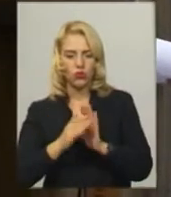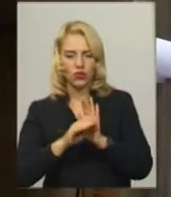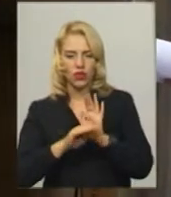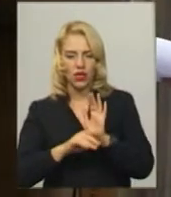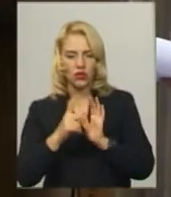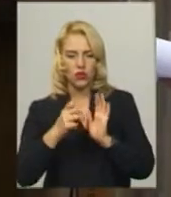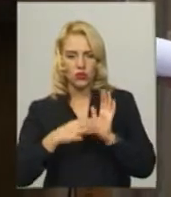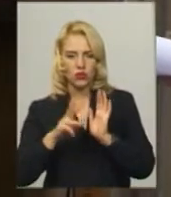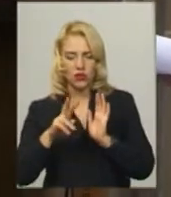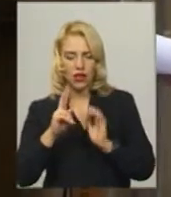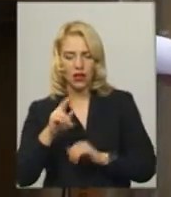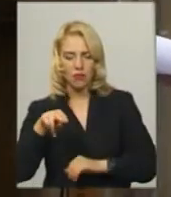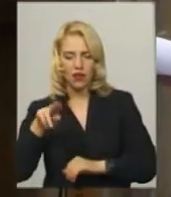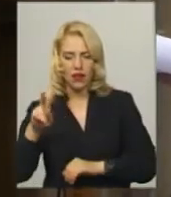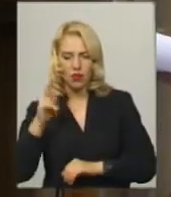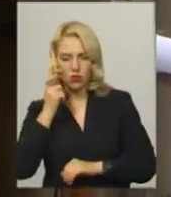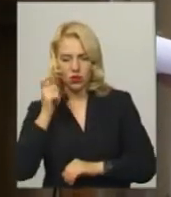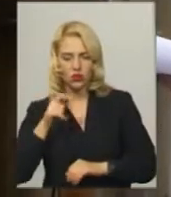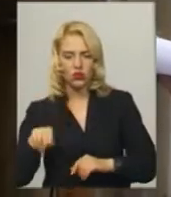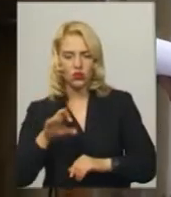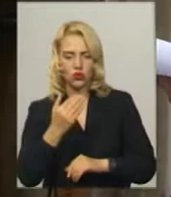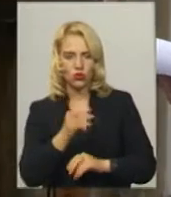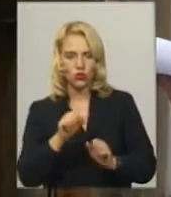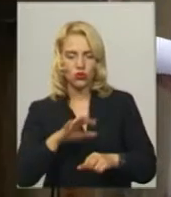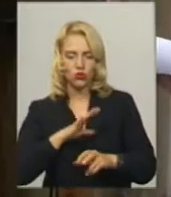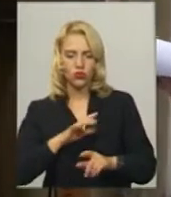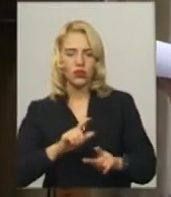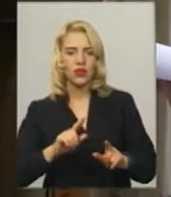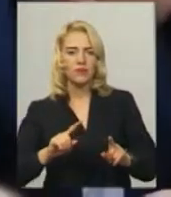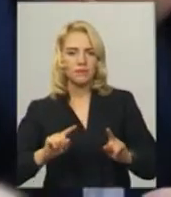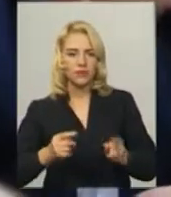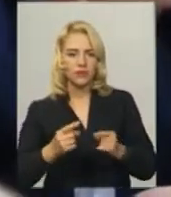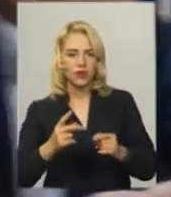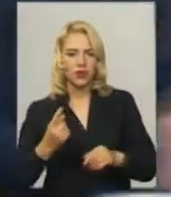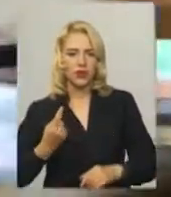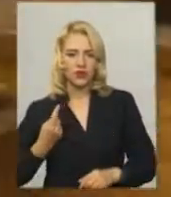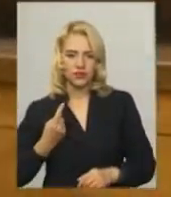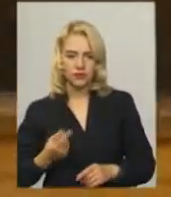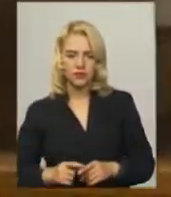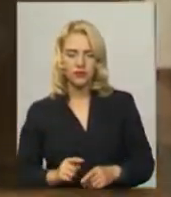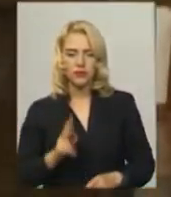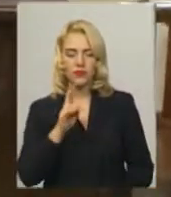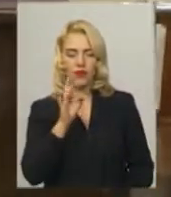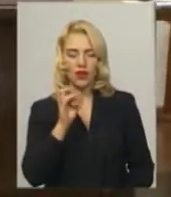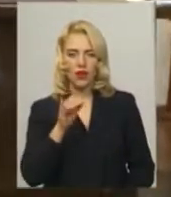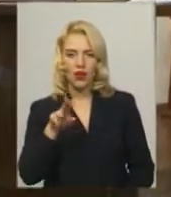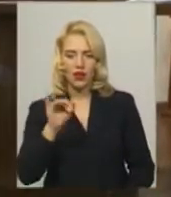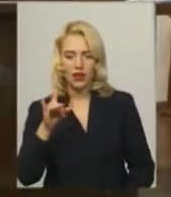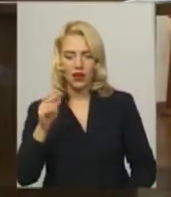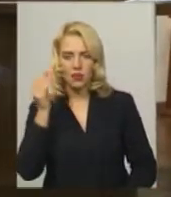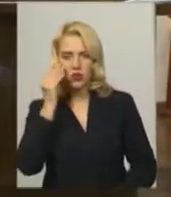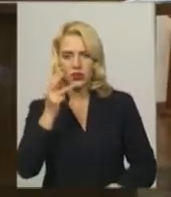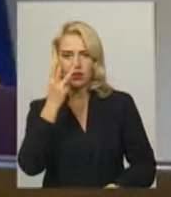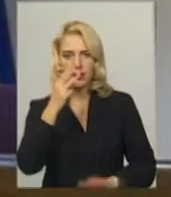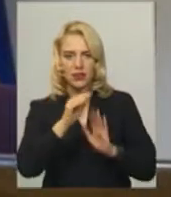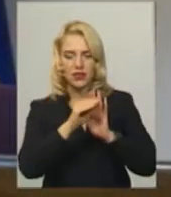України, що до нього може бути застосований запобіжний захід у виліті тримання під вартою. Віктора Крайтора підозрюють за трьома статтями Кримінального